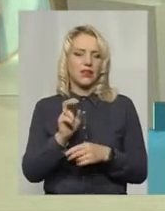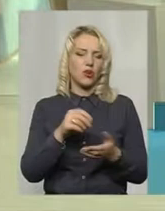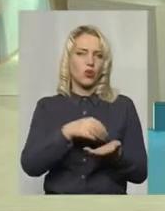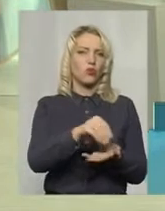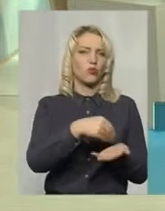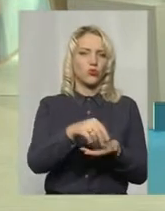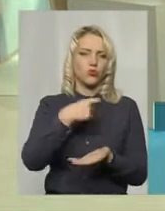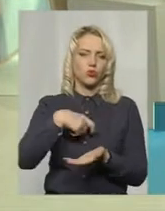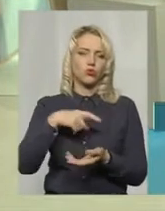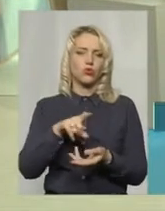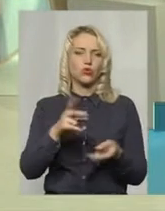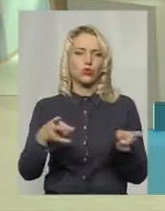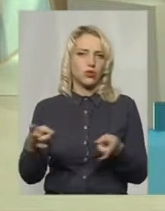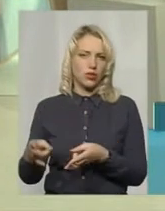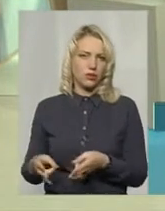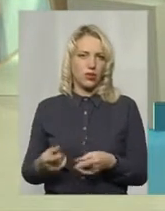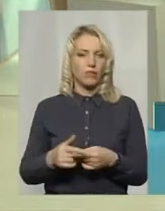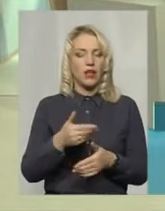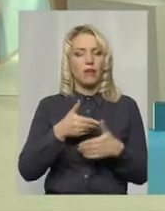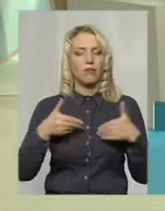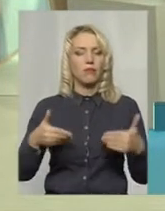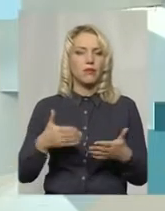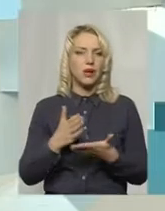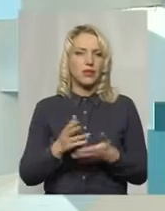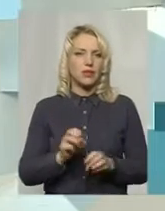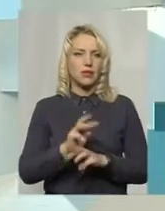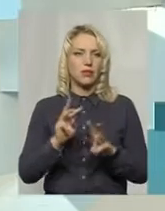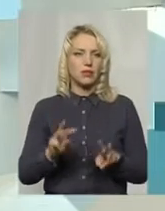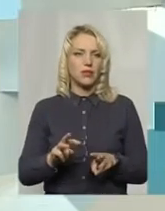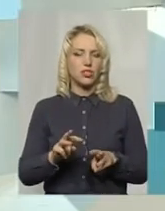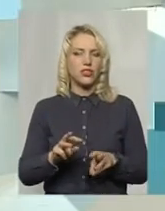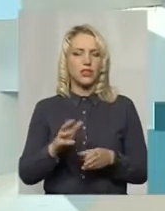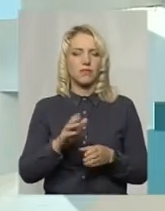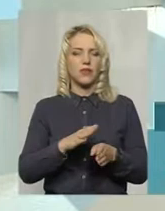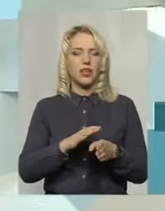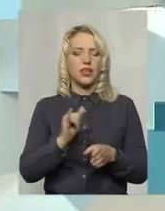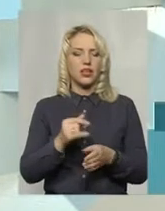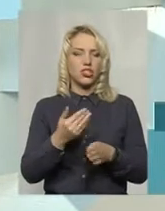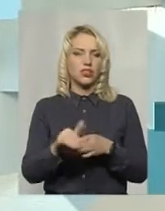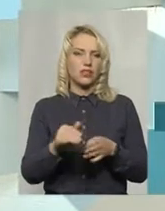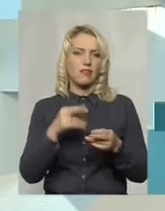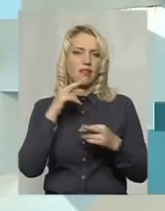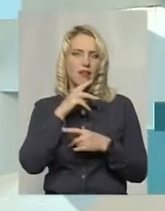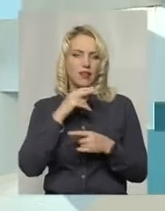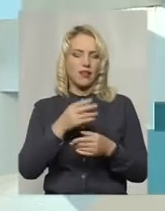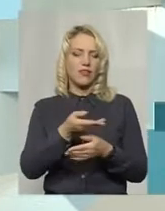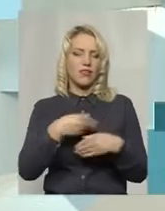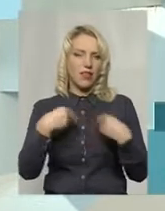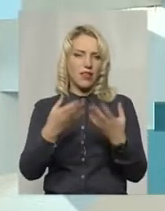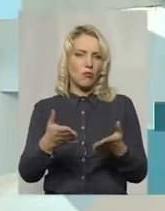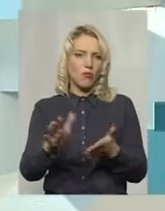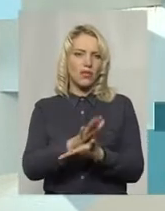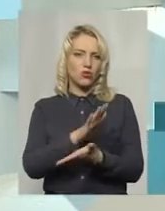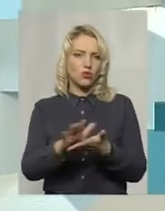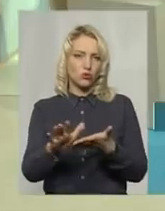купує собі те, що йому потрібно. Ми маємо забезпечення певне, частину ліків ми безумовно пацієнтам даємо безкоштовно.